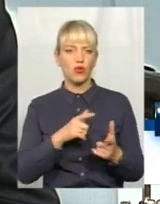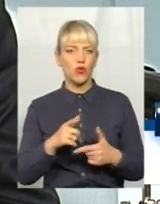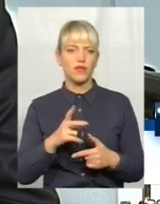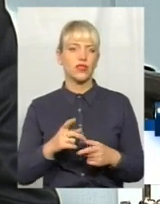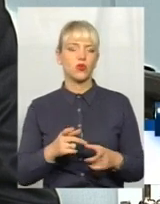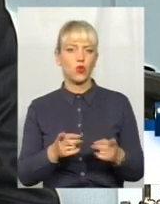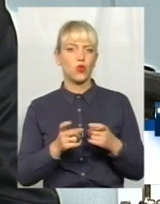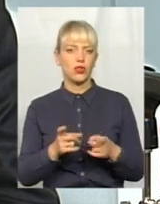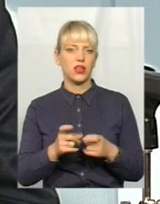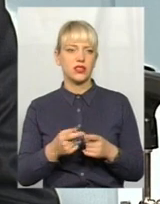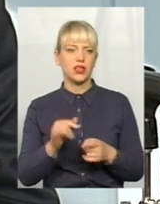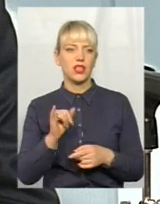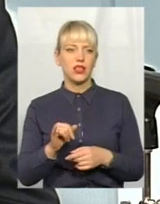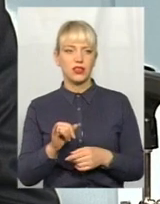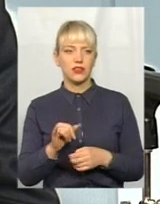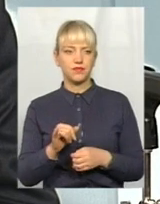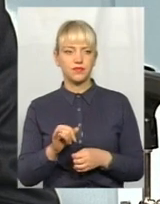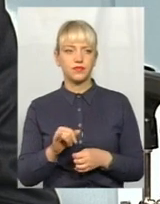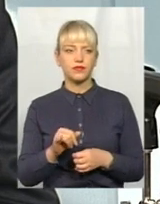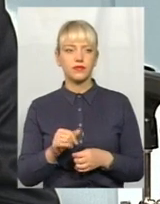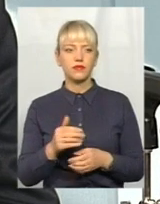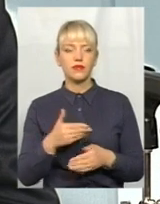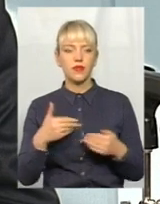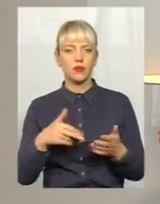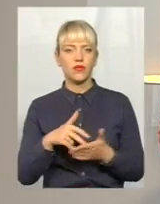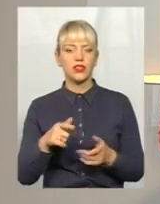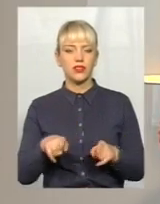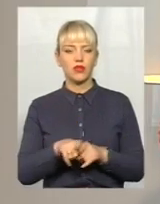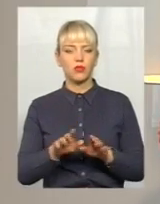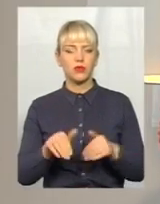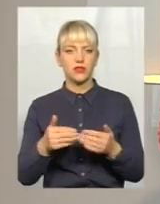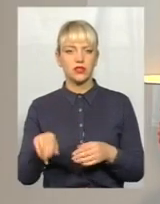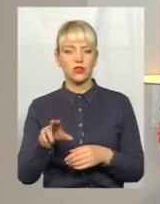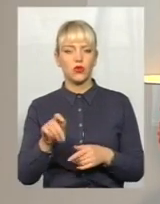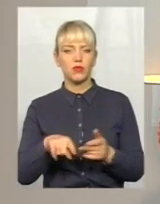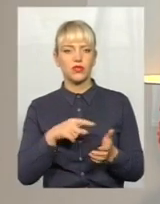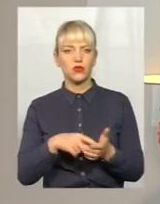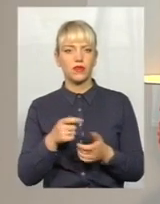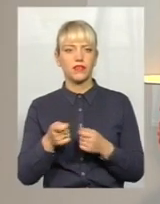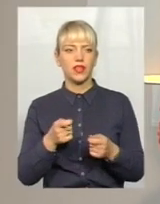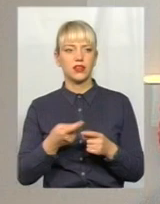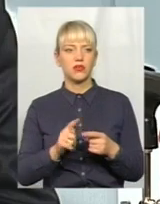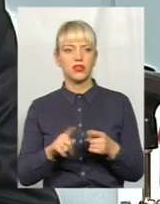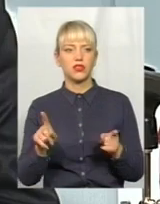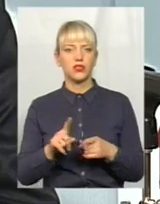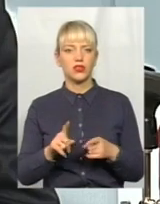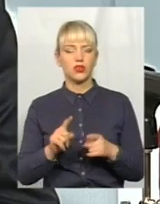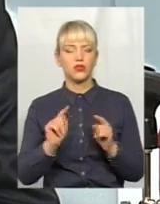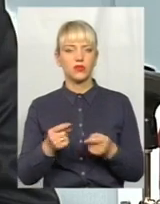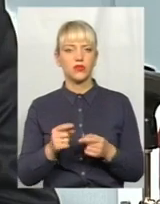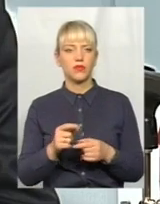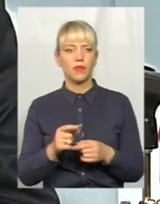долучатися. І, власне, ми вийшли з такою пропозицією до міської влади. про те, що саме чому